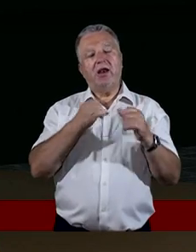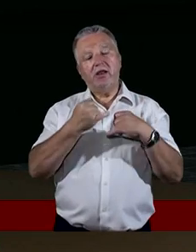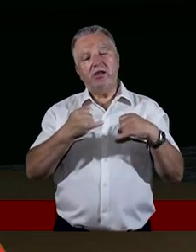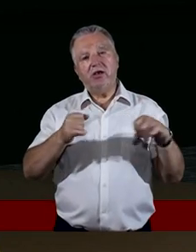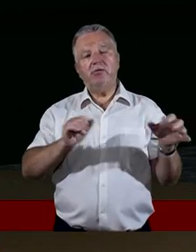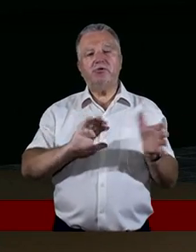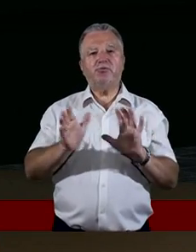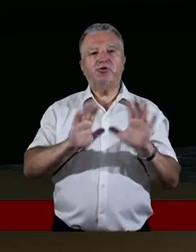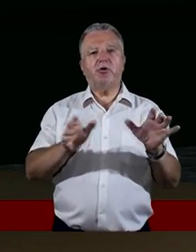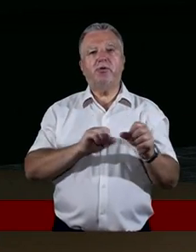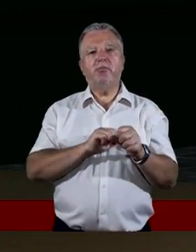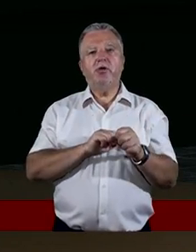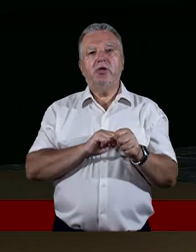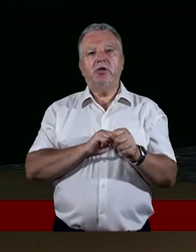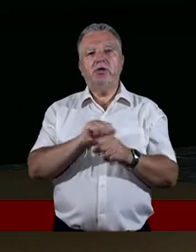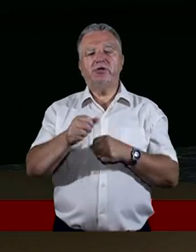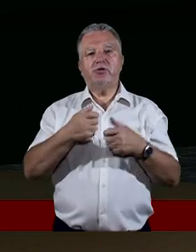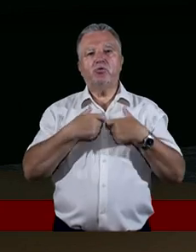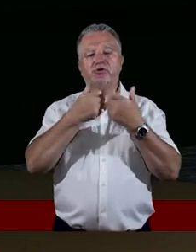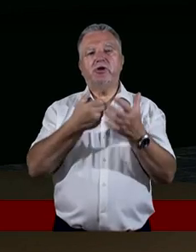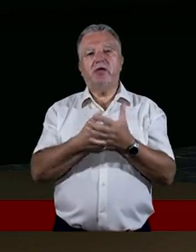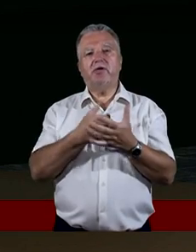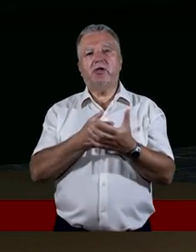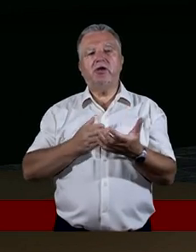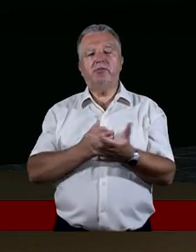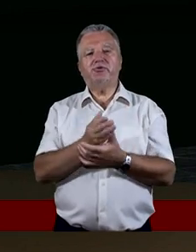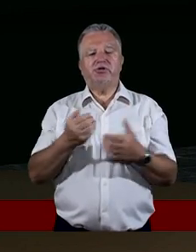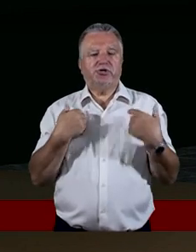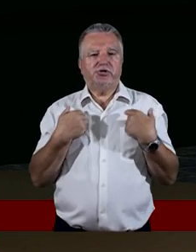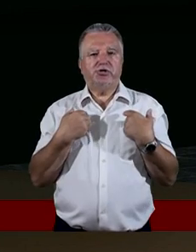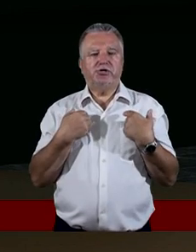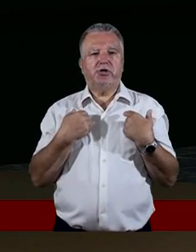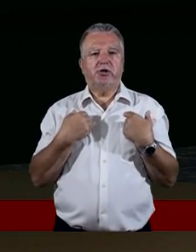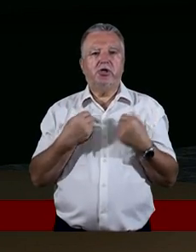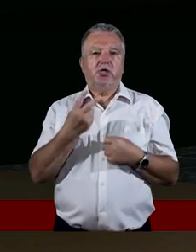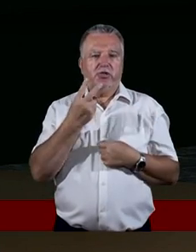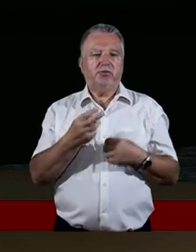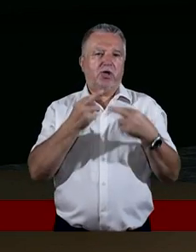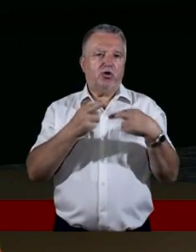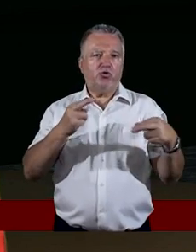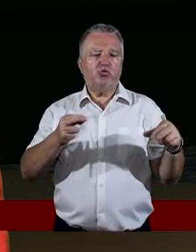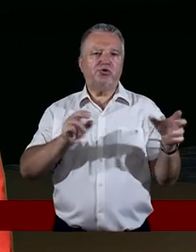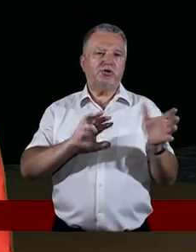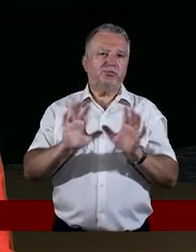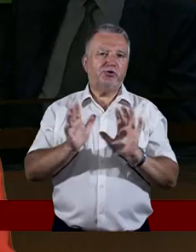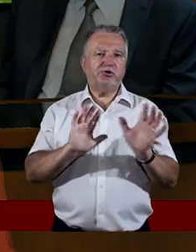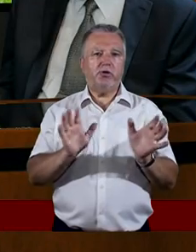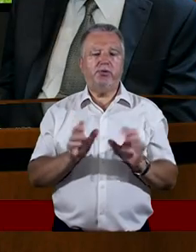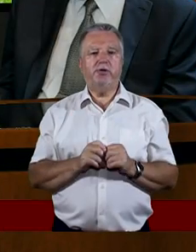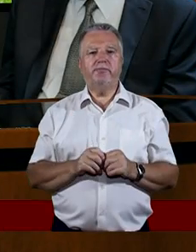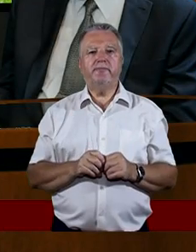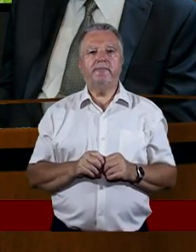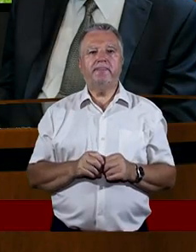ewangelizacji jest nasze codzienne życie. I myślę, że tutaj są dwie formy ewangelizacji podane i poruszamy właśnie te tematy. Jest